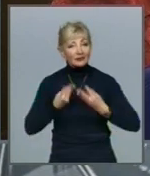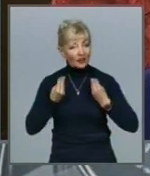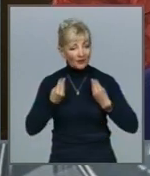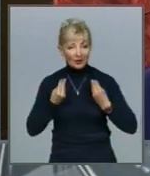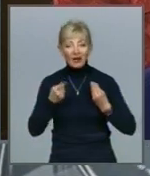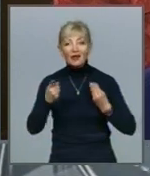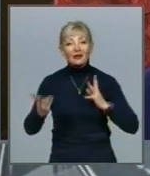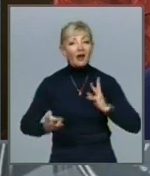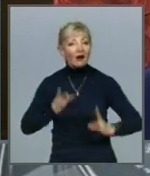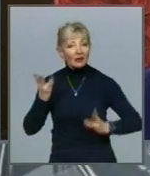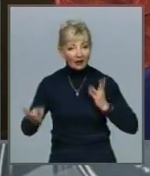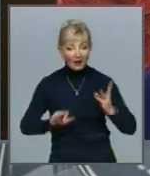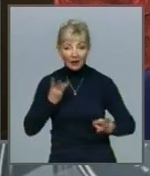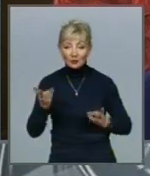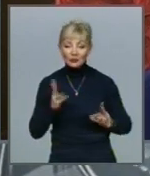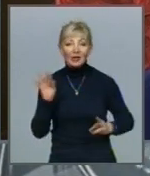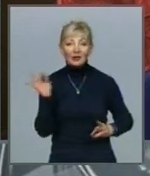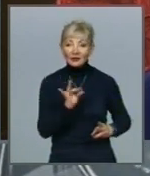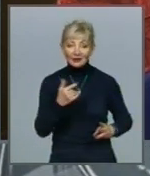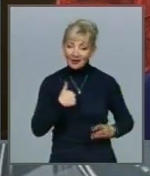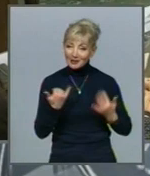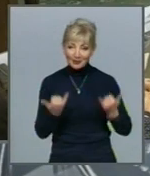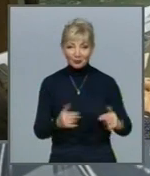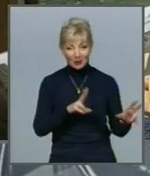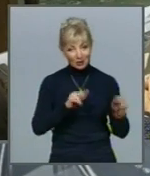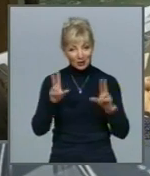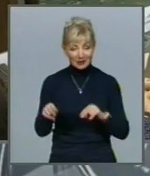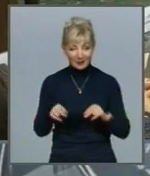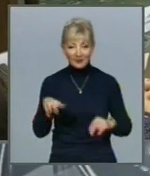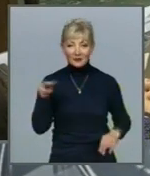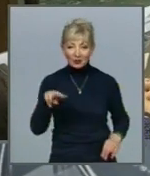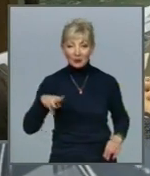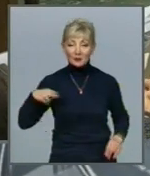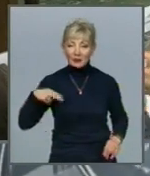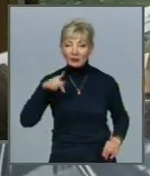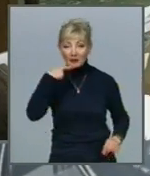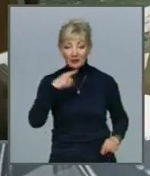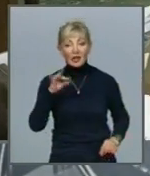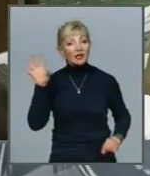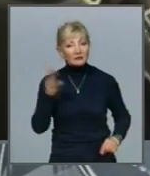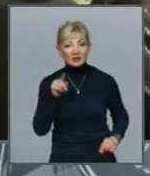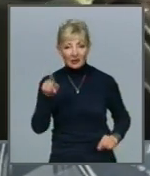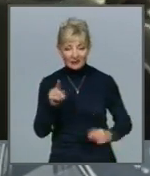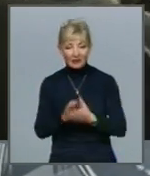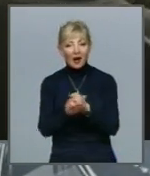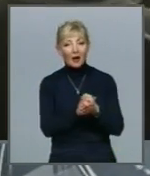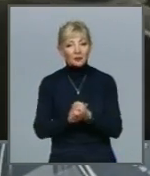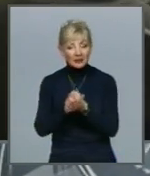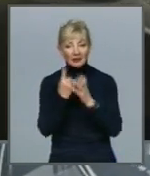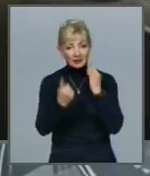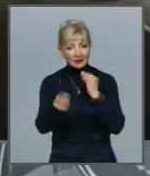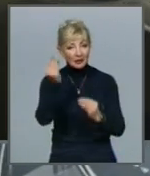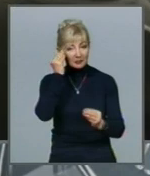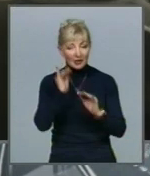окрилюють і я сьогодні щастлива Лаурати премії кажуть, всі вони об'єднані єдиною метою –